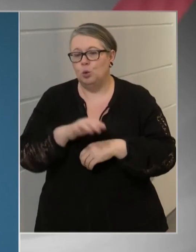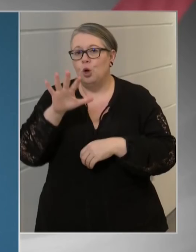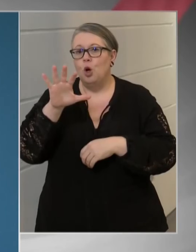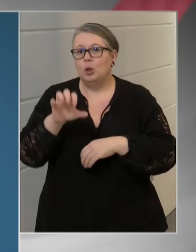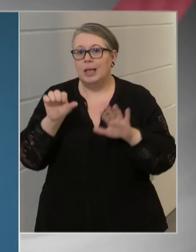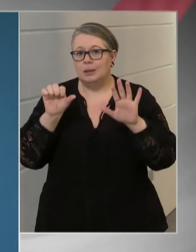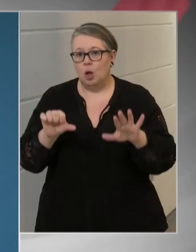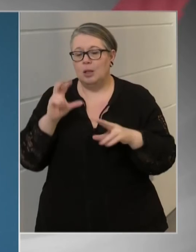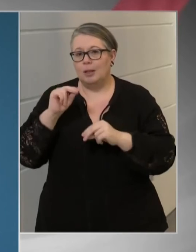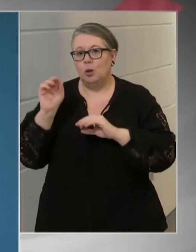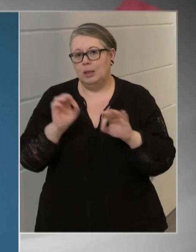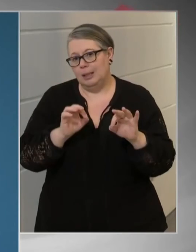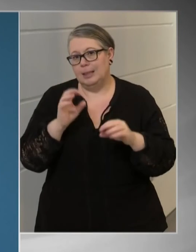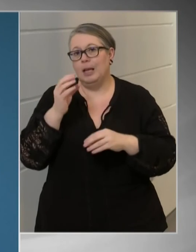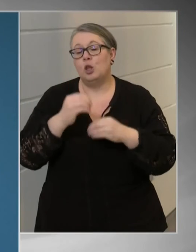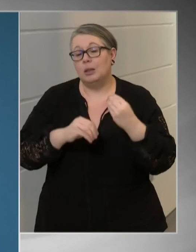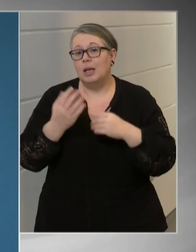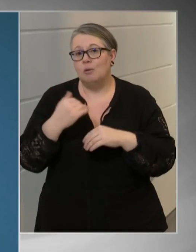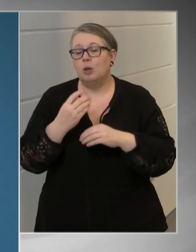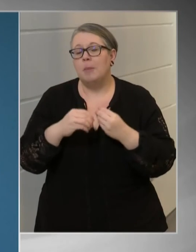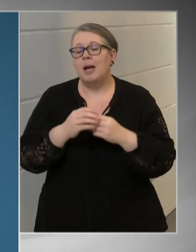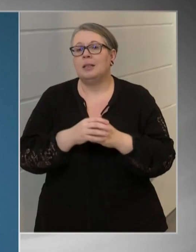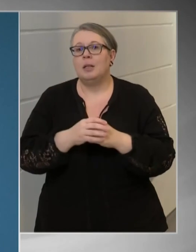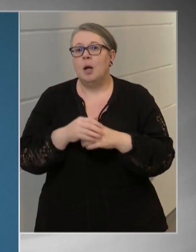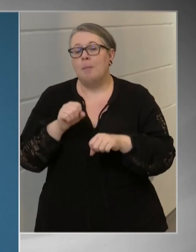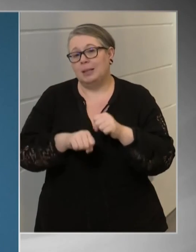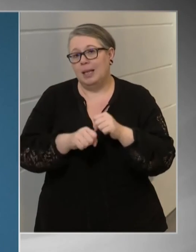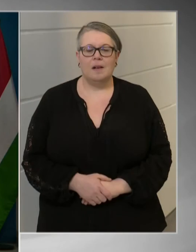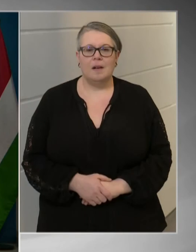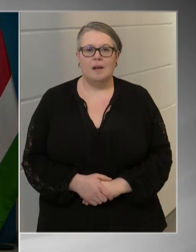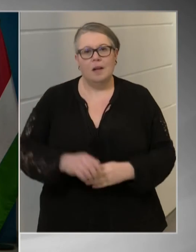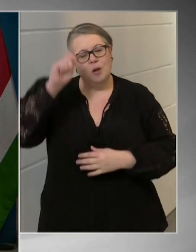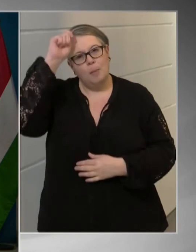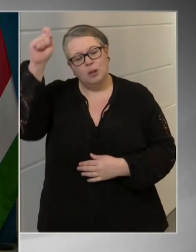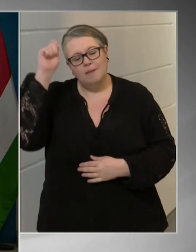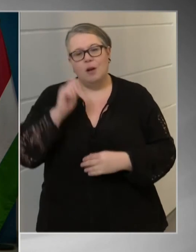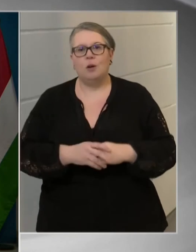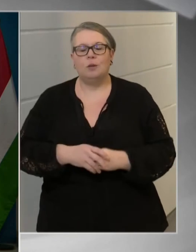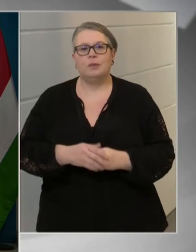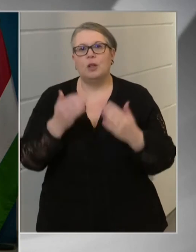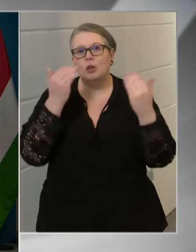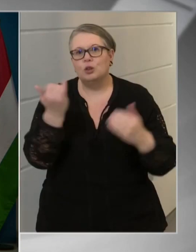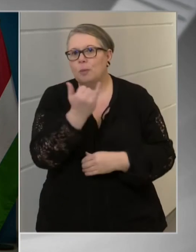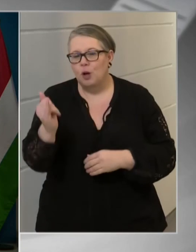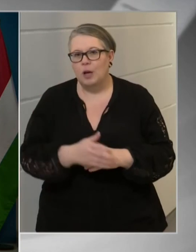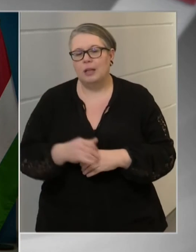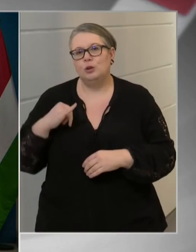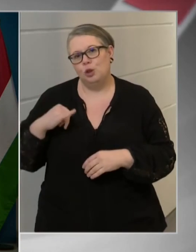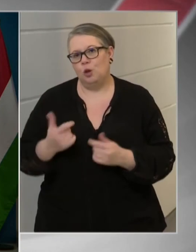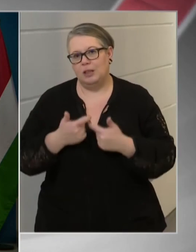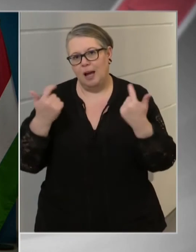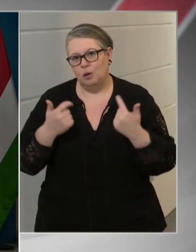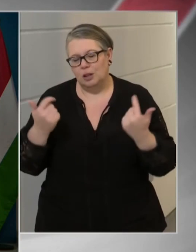ki- és behaladni. A belépő oldalon kisebb határvárakozási idővel kell számolni, a teherforgalomban,